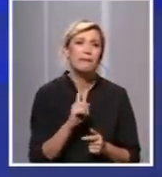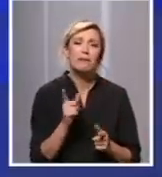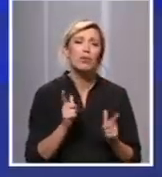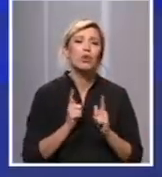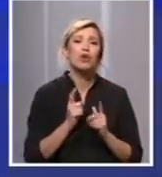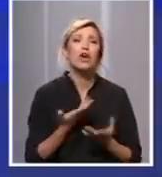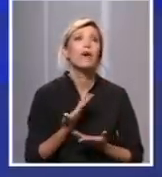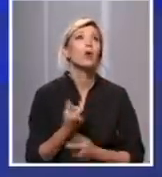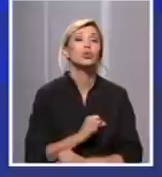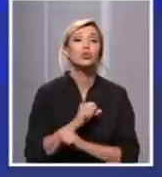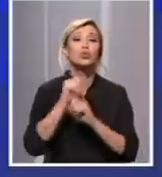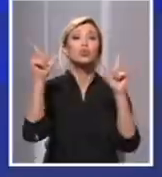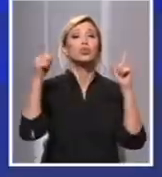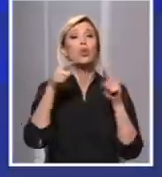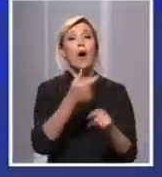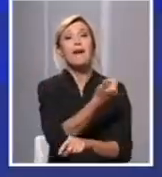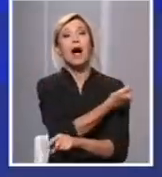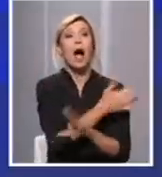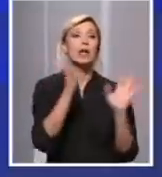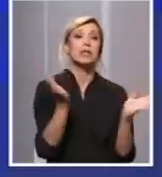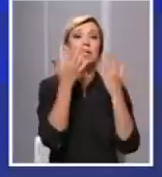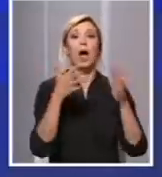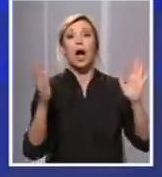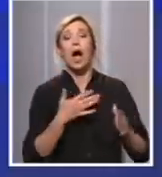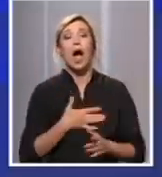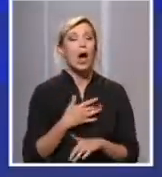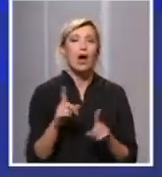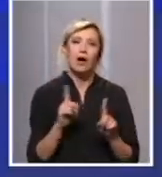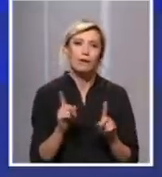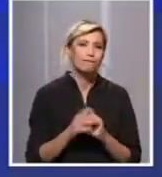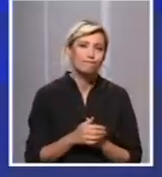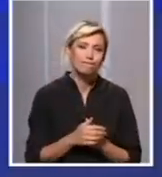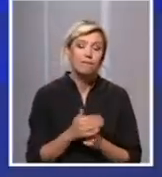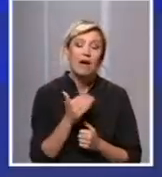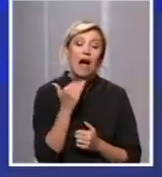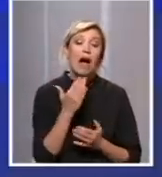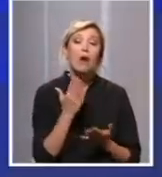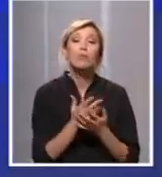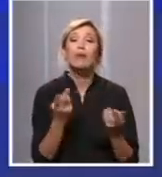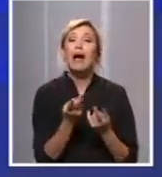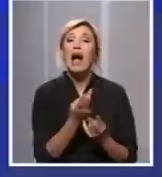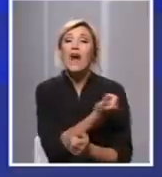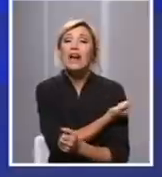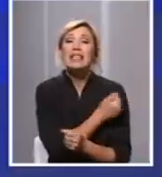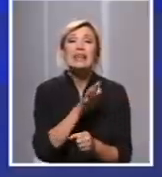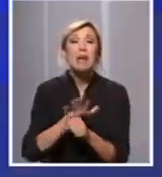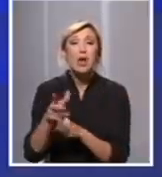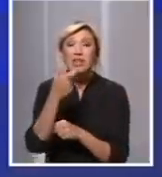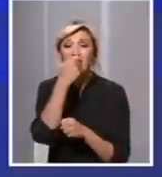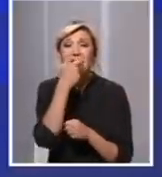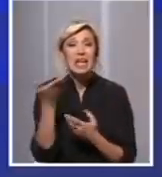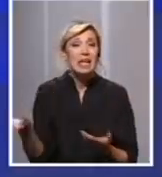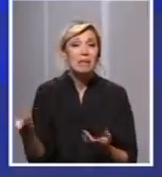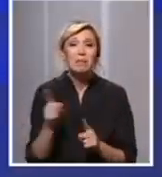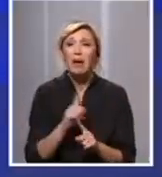se pronađe. Prvo, recimo, ukoliko to bude nešto slično kao sa vakcinacijom protiv gripa i vakcinom protiv gripa nije